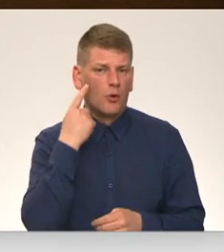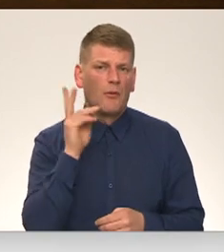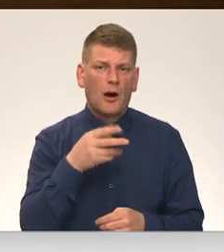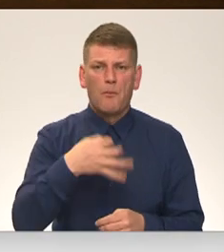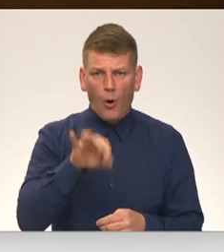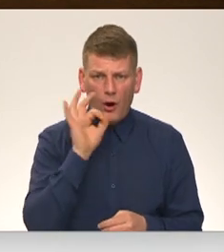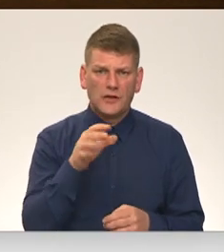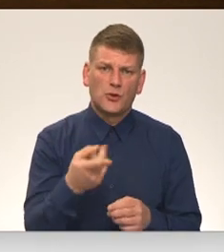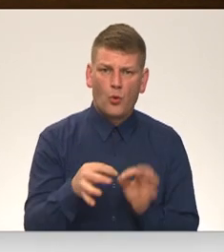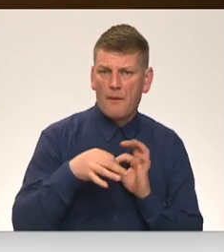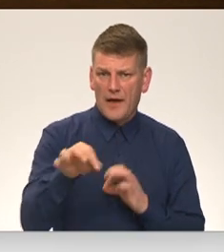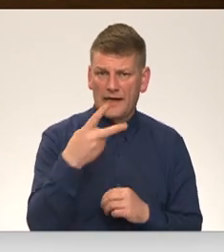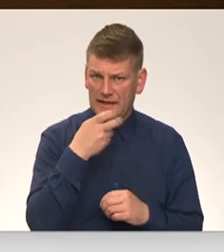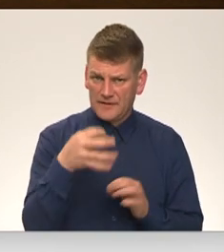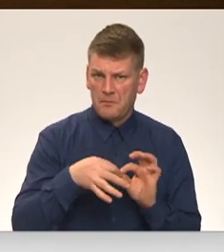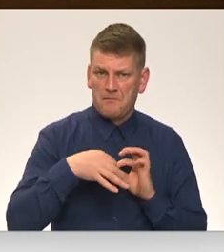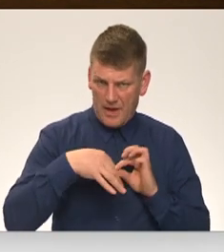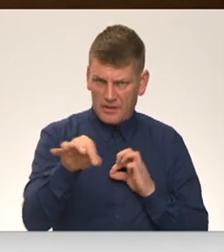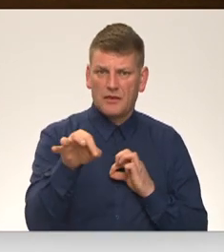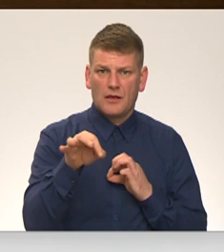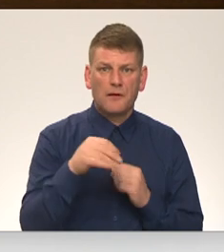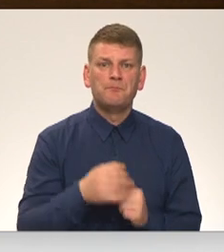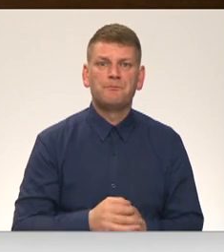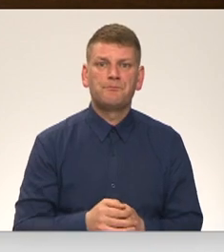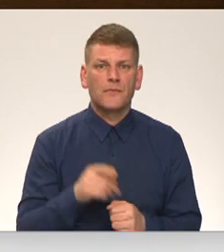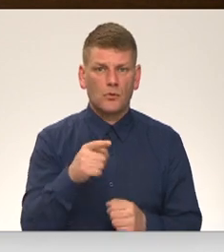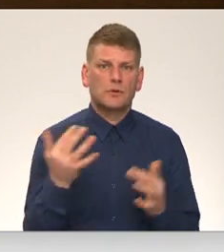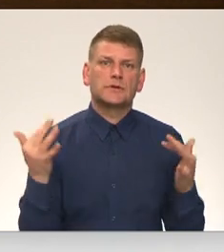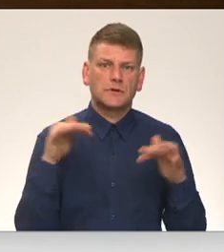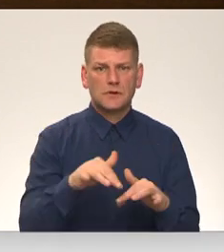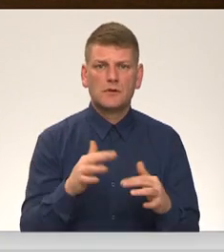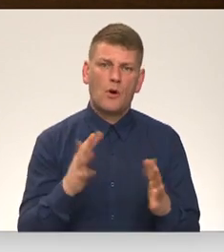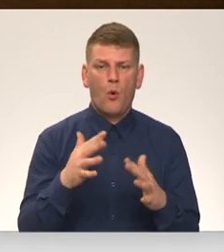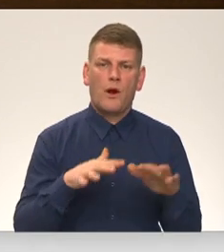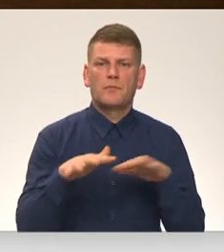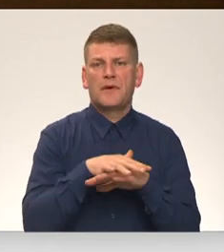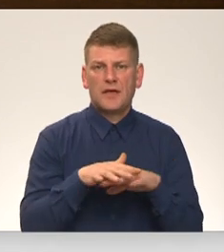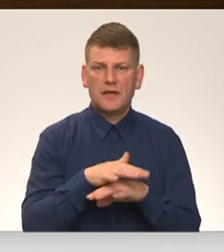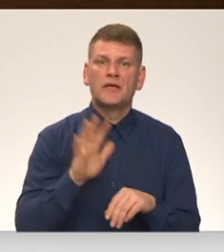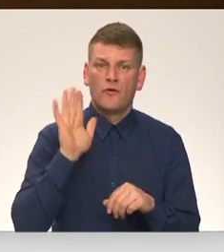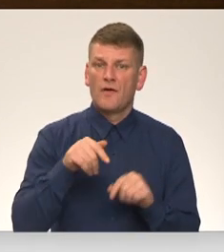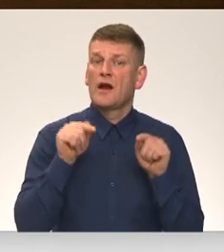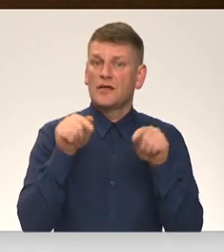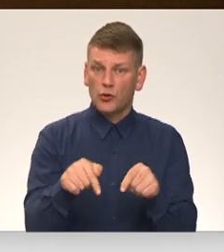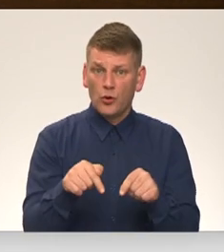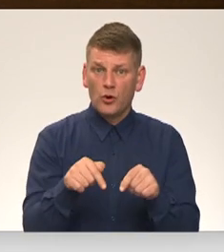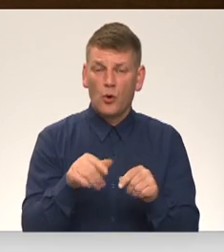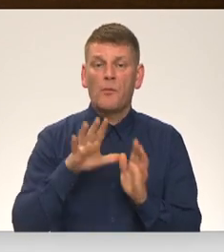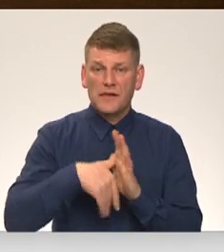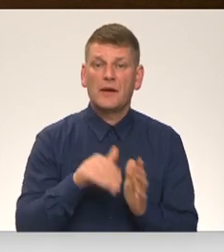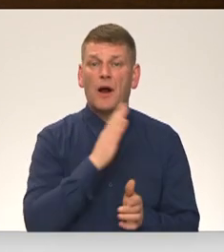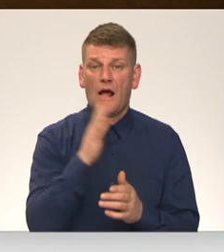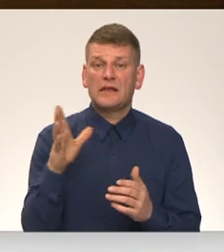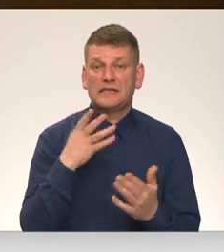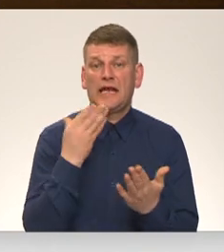nav mērīs tur 200 metru attalumu, tur sanāk kaut kādu mītiņu vairs tur, un pēc tam katrs